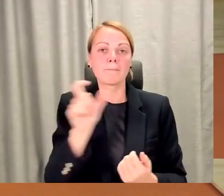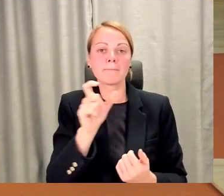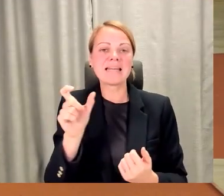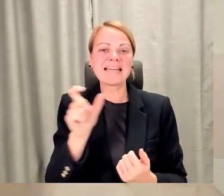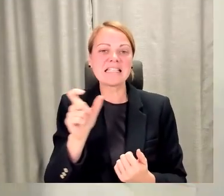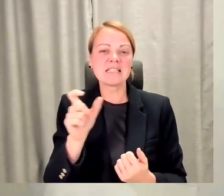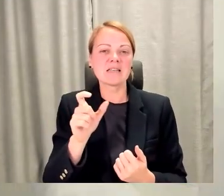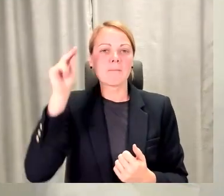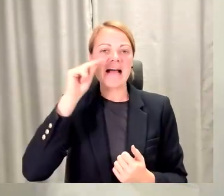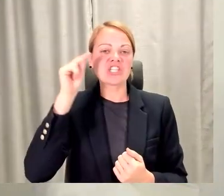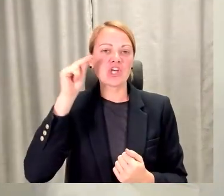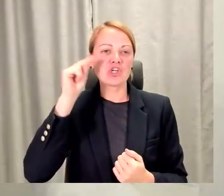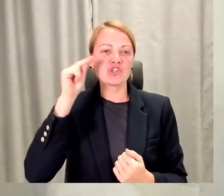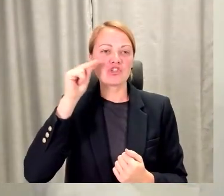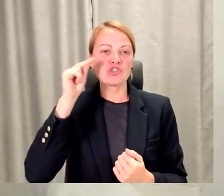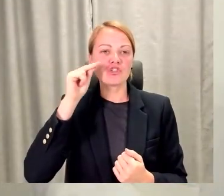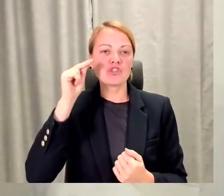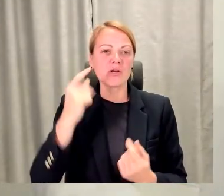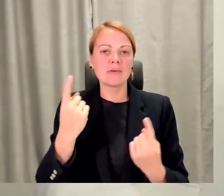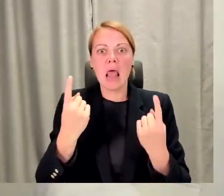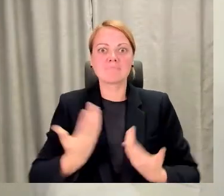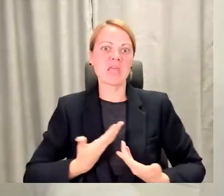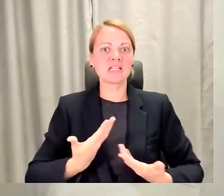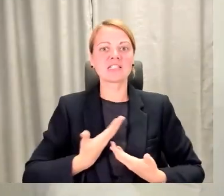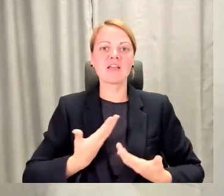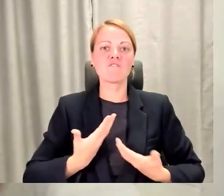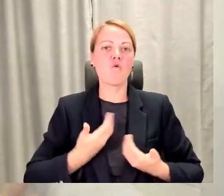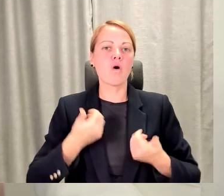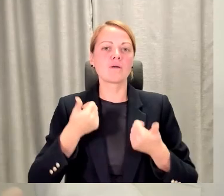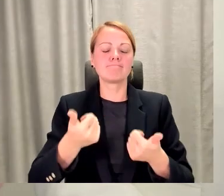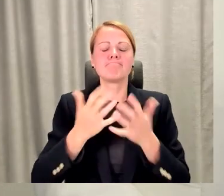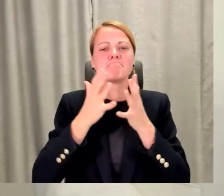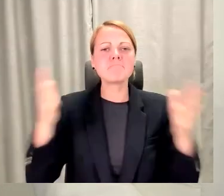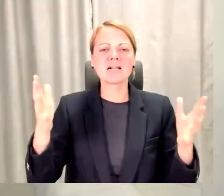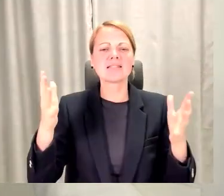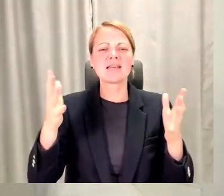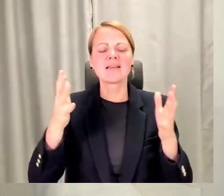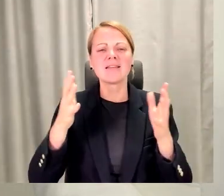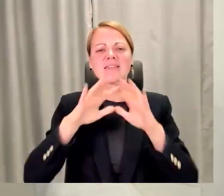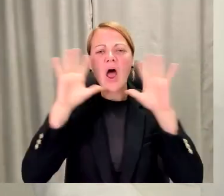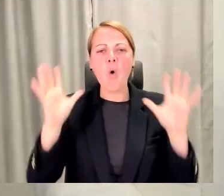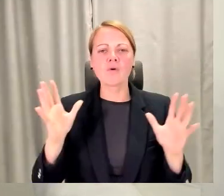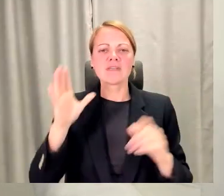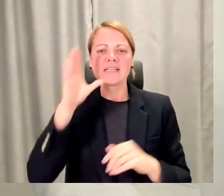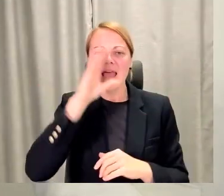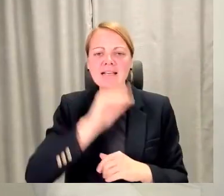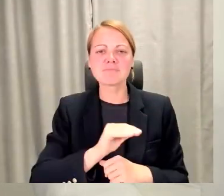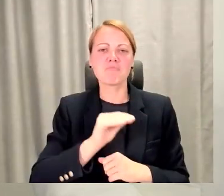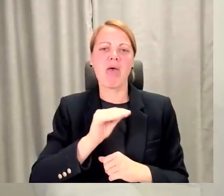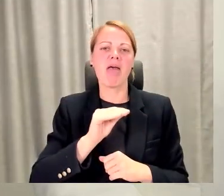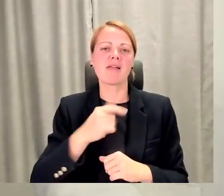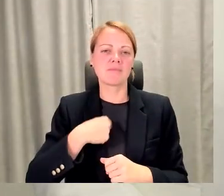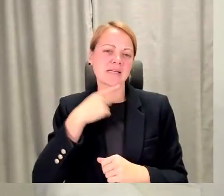lielisks piecīvojums, kurā tev ir milzīgas, milzīgi daudz iespējas. Man gribēs teikt, nu spēj tik